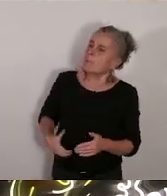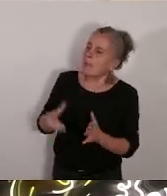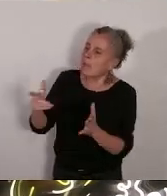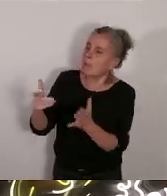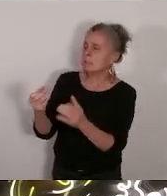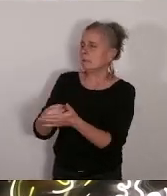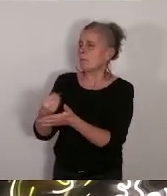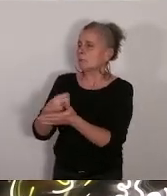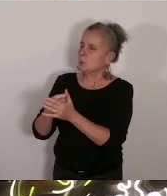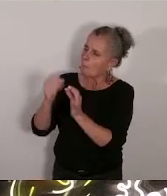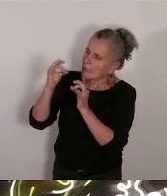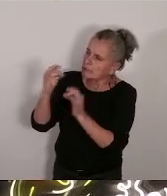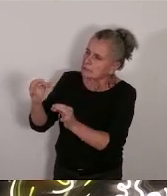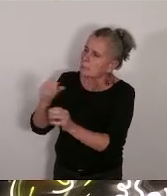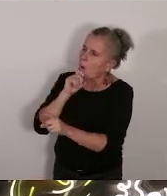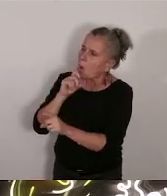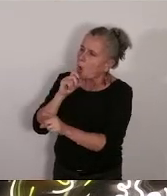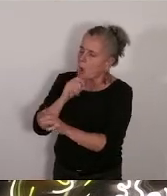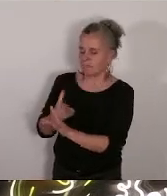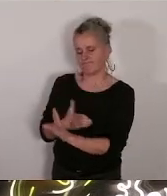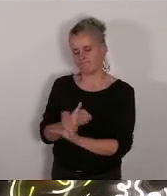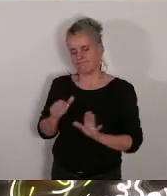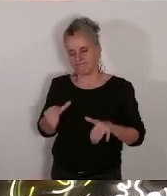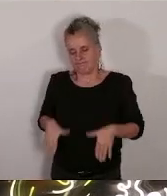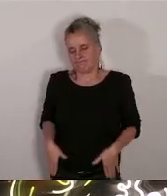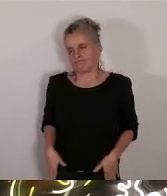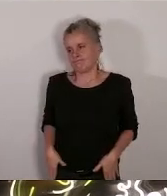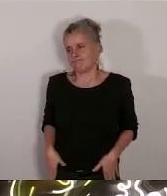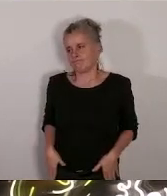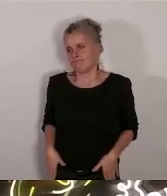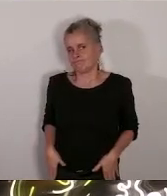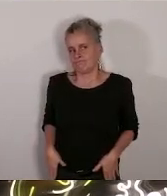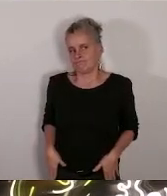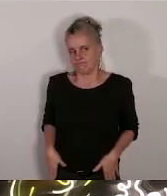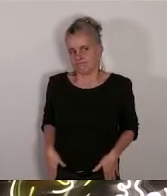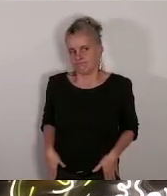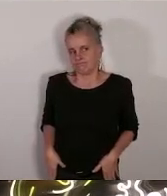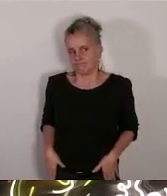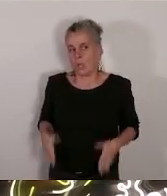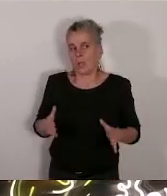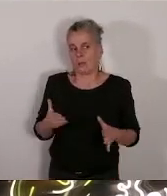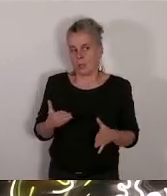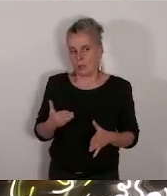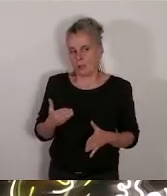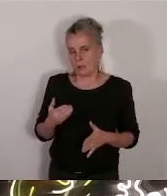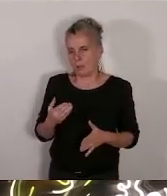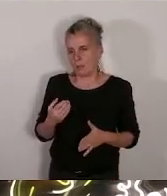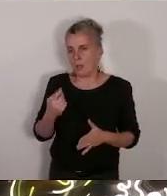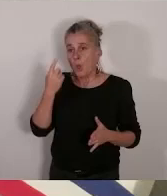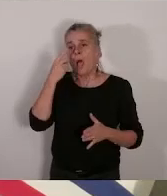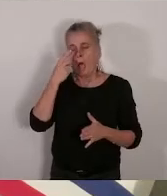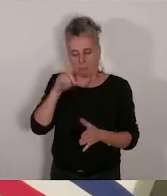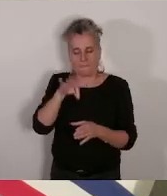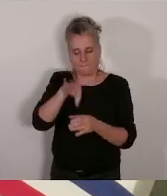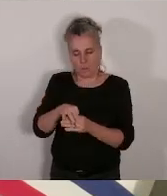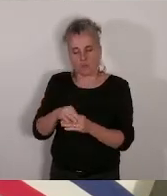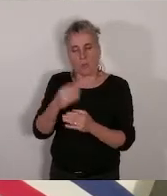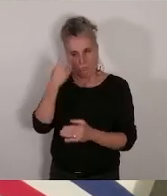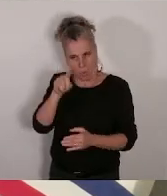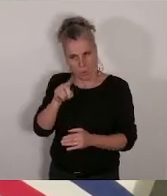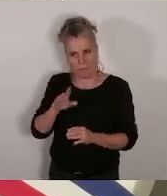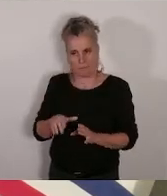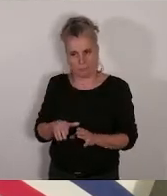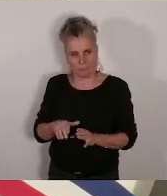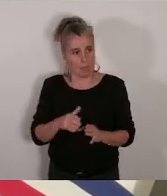pour cette délibération. Dans l'attente de vos précisions, merci. Alors je ne